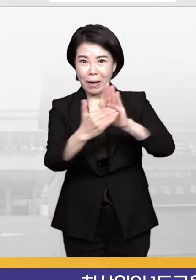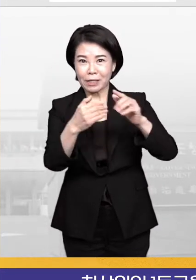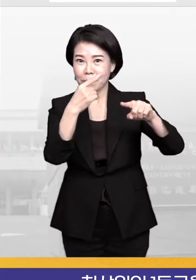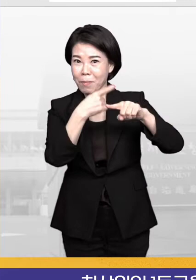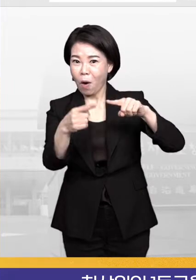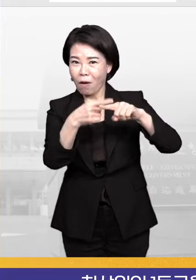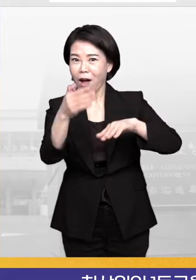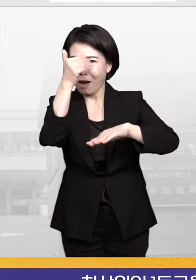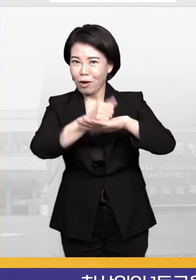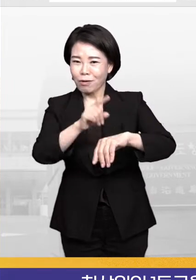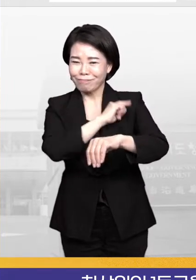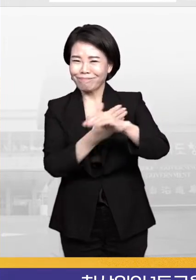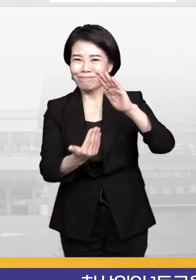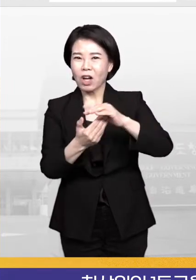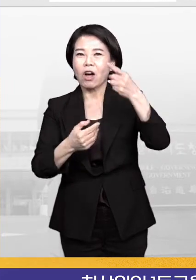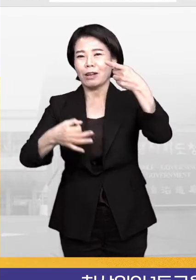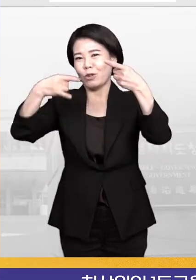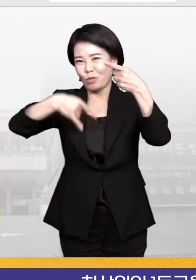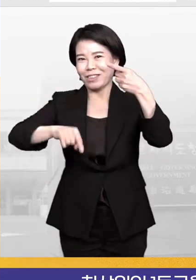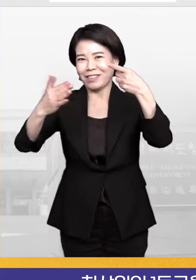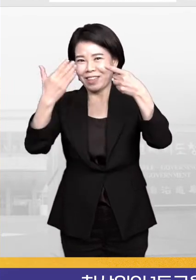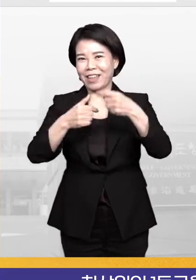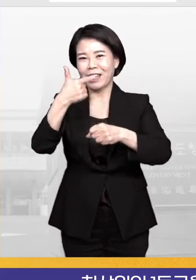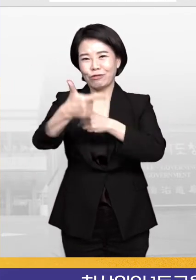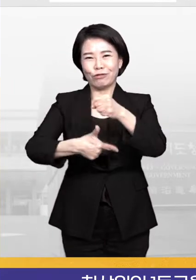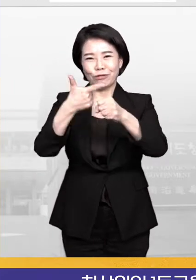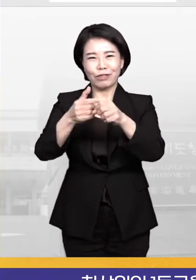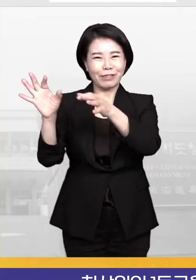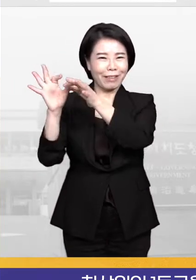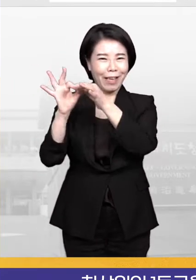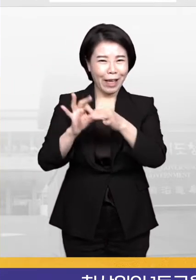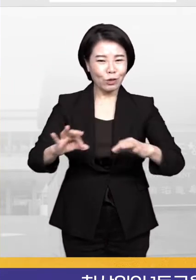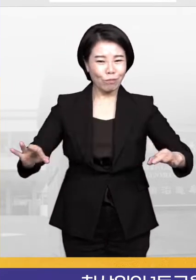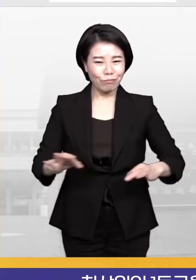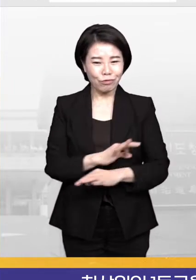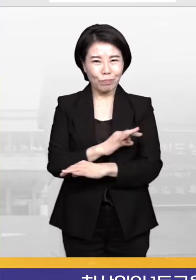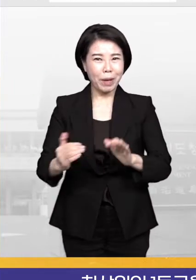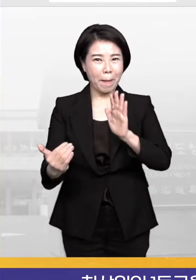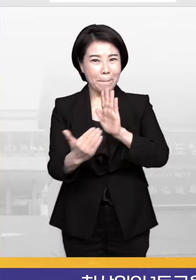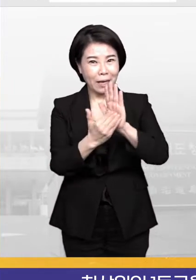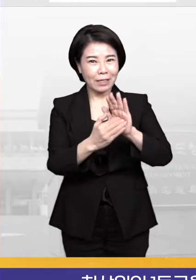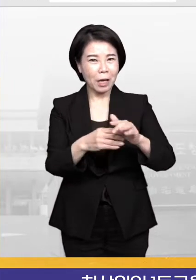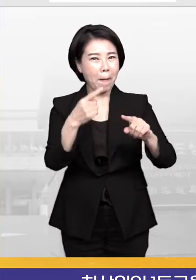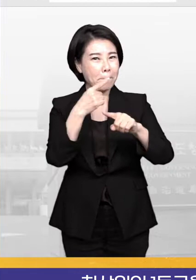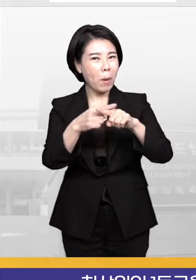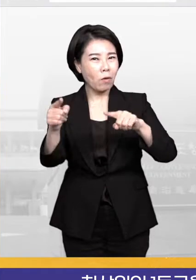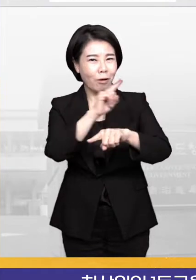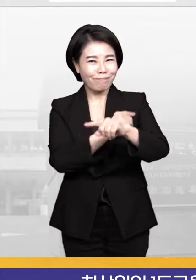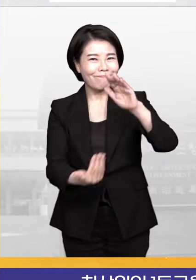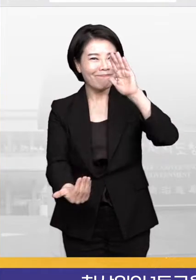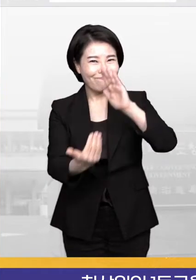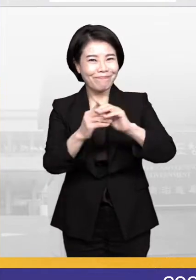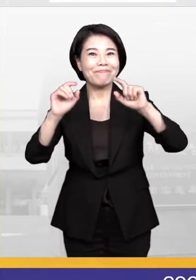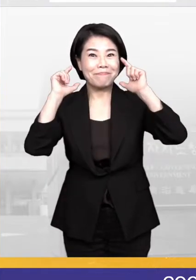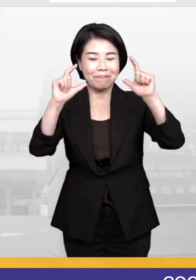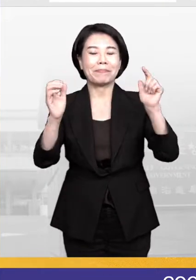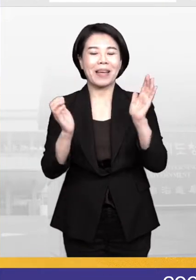최상위인 1등급을 받아 6년 연속 부패방지 시책평가 우수기관에 올랐다고 밝혔습니다.